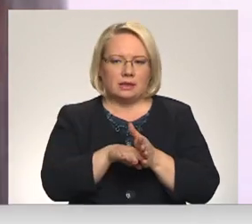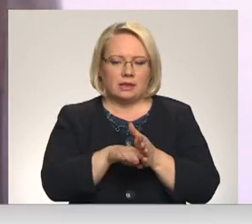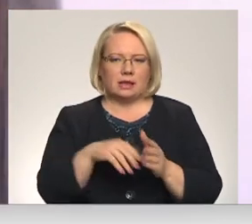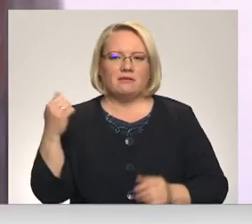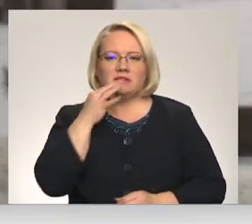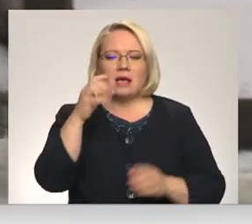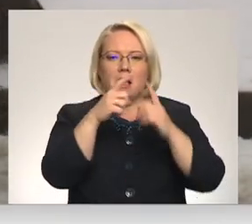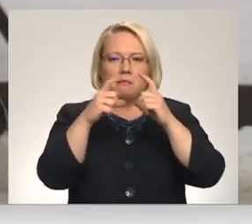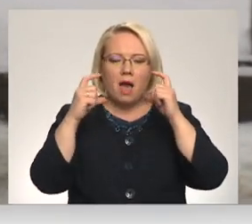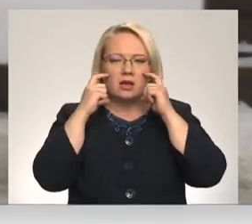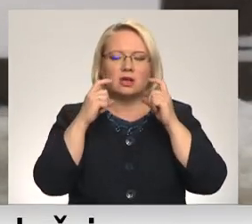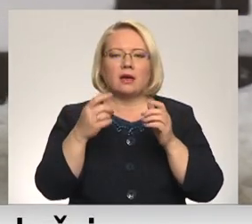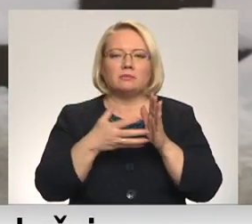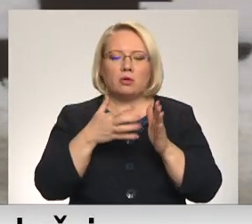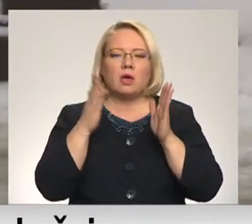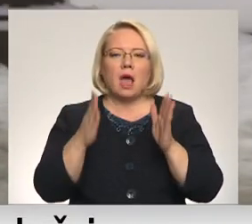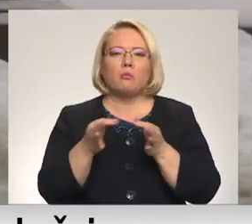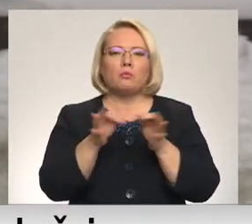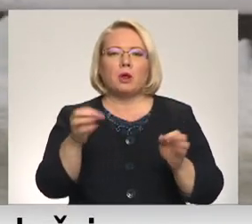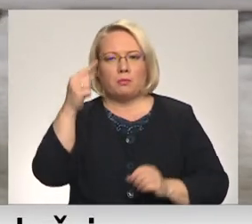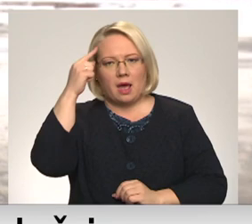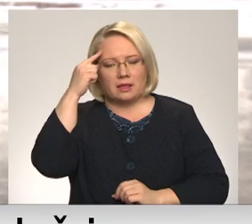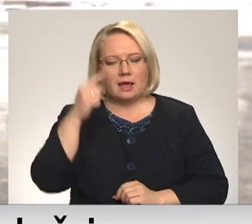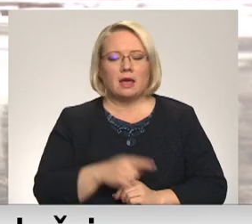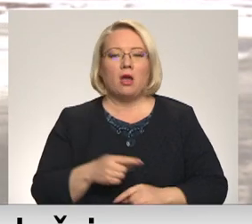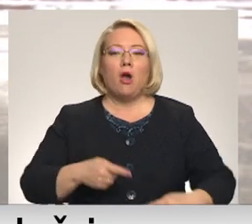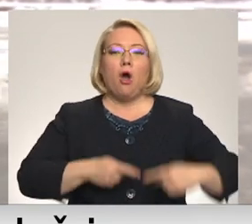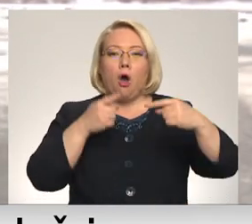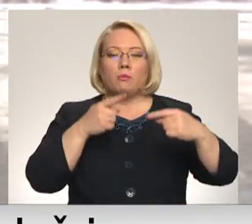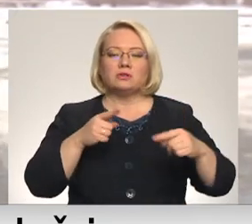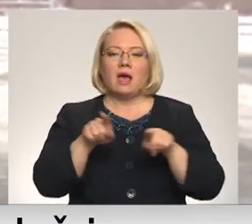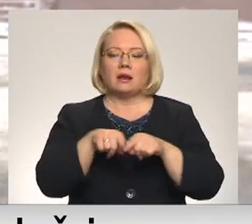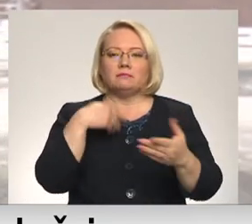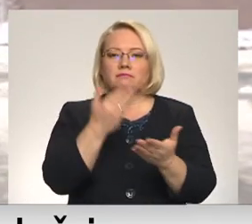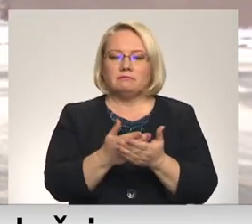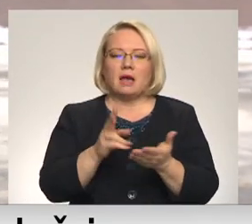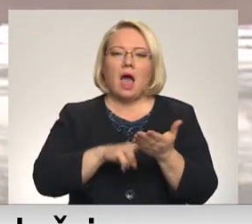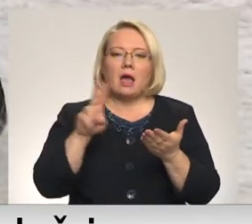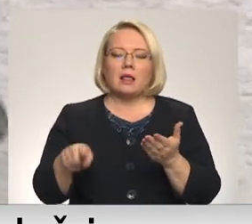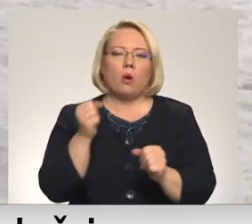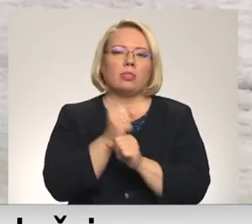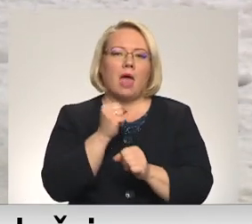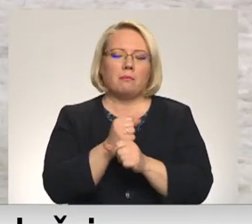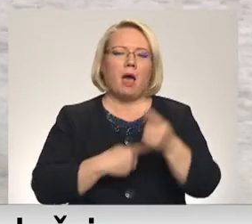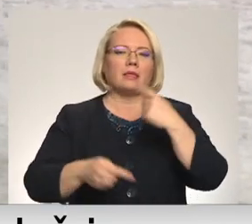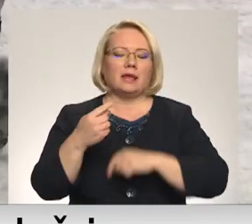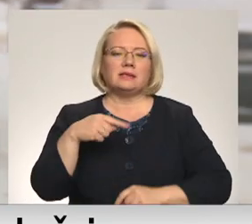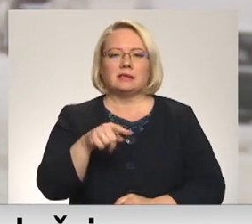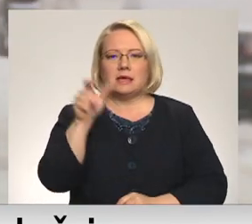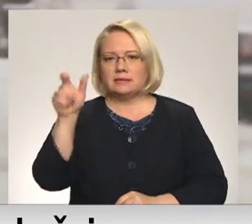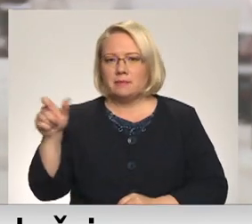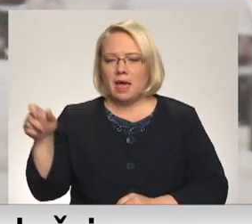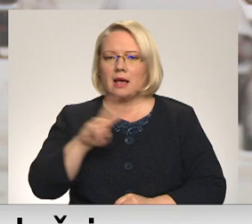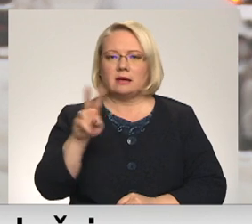prīvpratīts. Atbalstu negu vari opozīcijas ierosinājums, ļaut darba vietās atgriezties cilvēkiem, kur ir nav vakcinējušies, lai tādi jādi